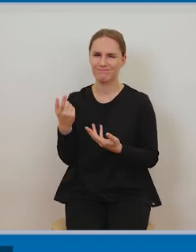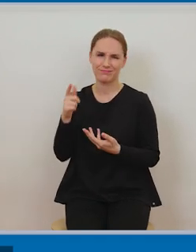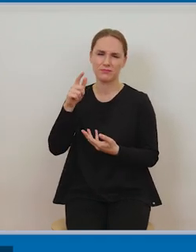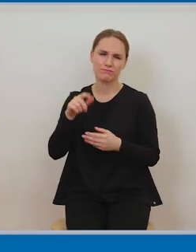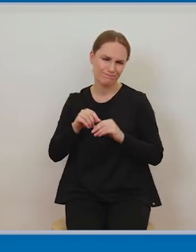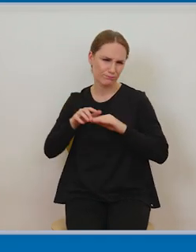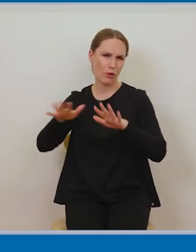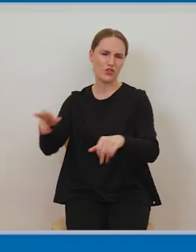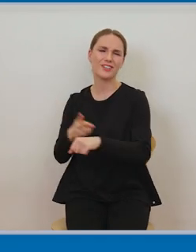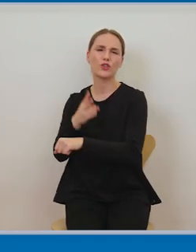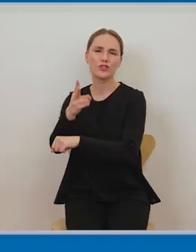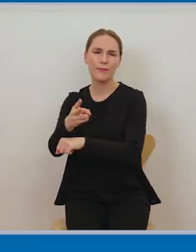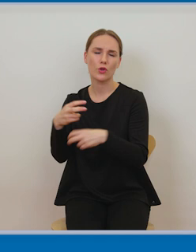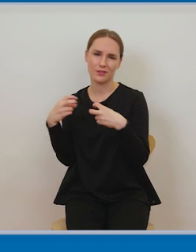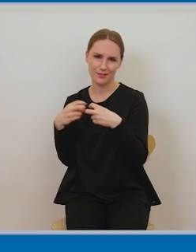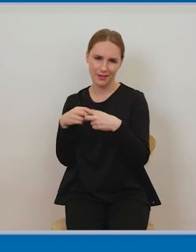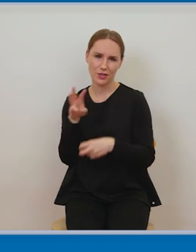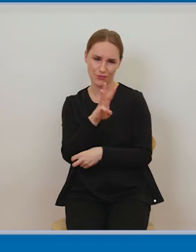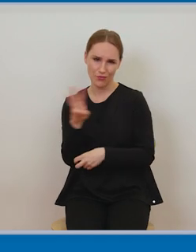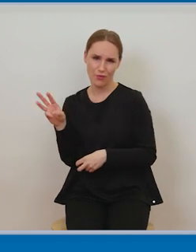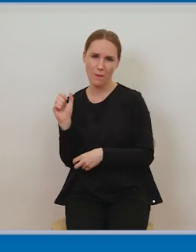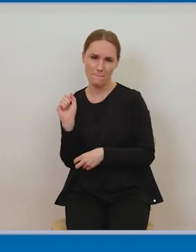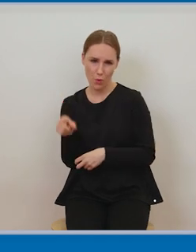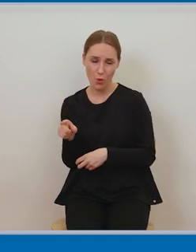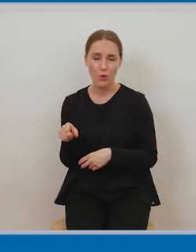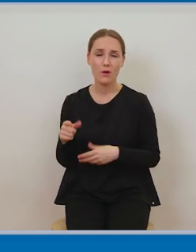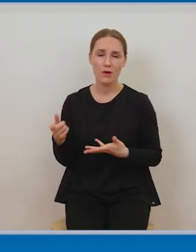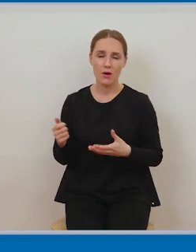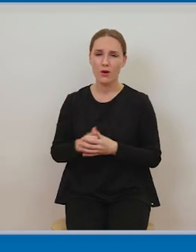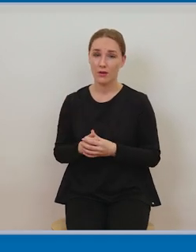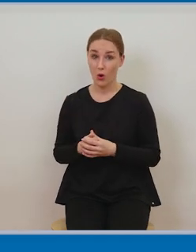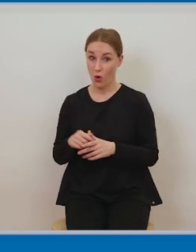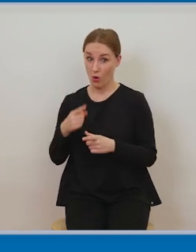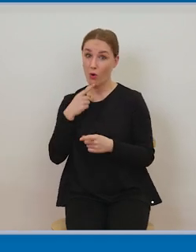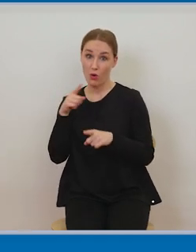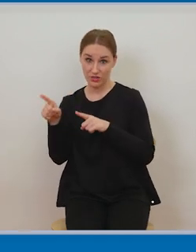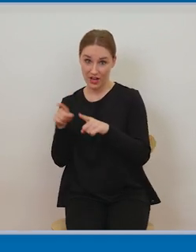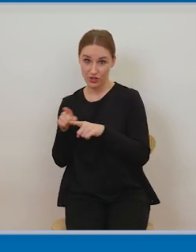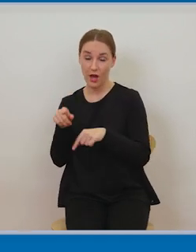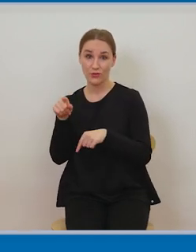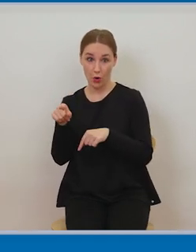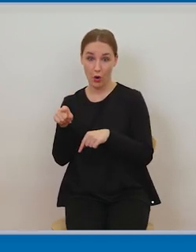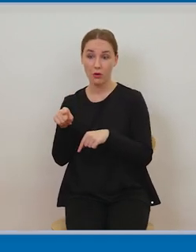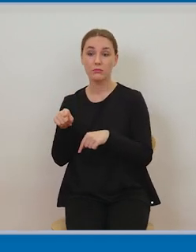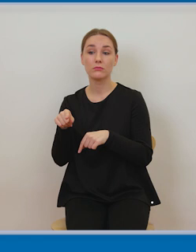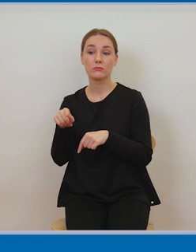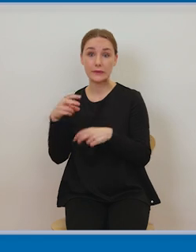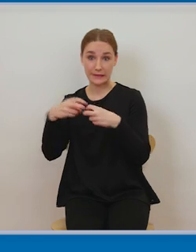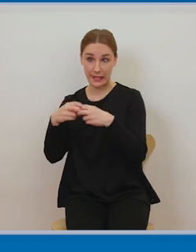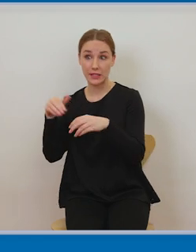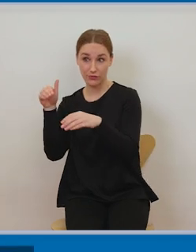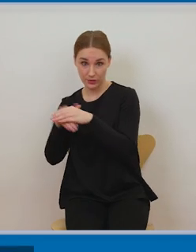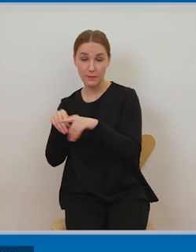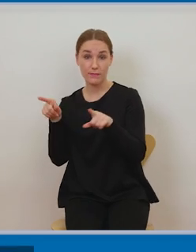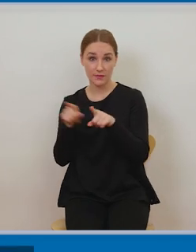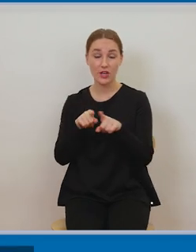internecie i o tym, co znajduje się w internecie, to absolutnie nie oznacza, że znajduje się w domenie publicznej. Tak może być, ale tak być nie musi.